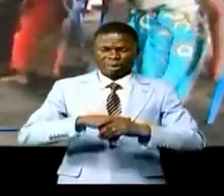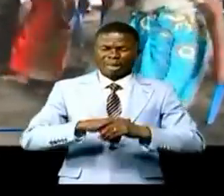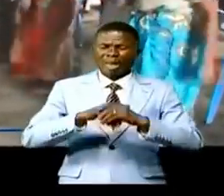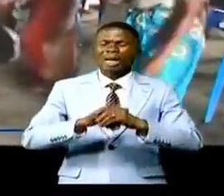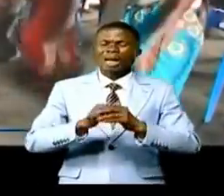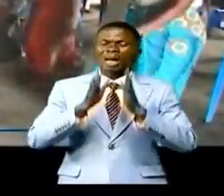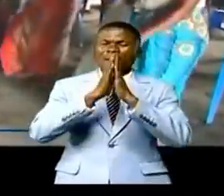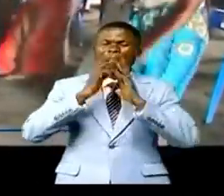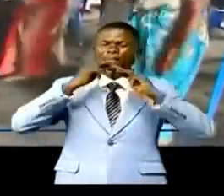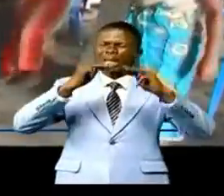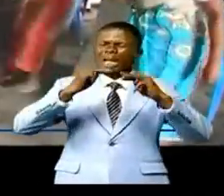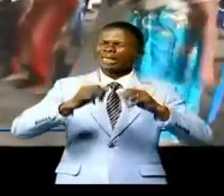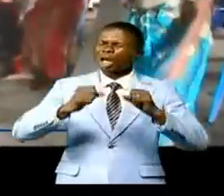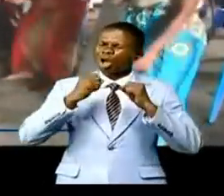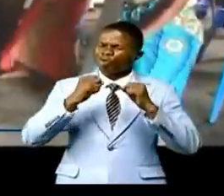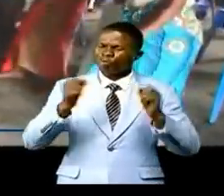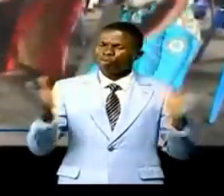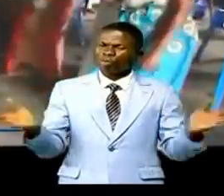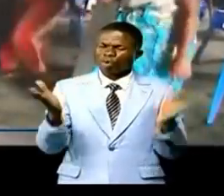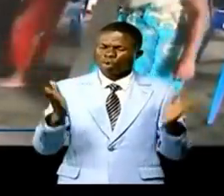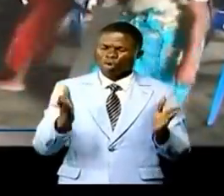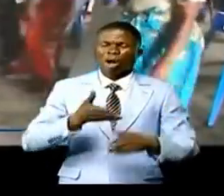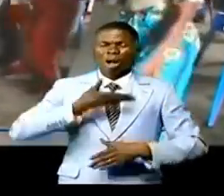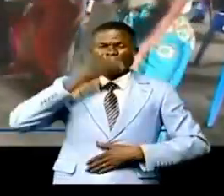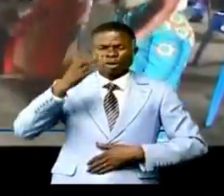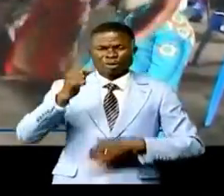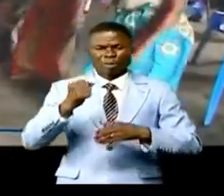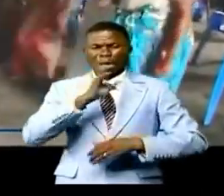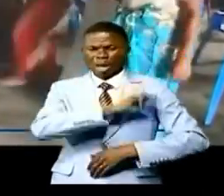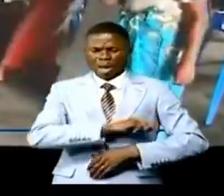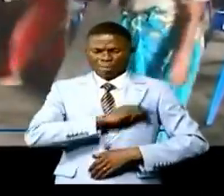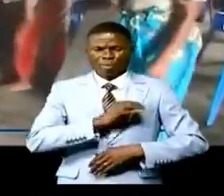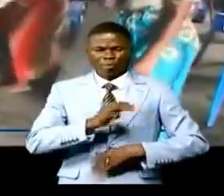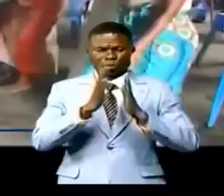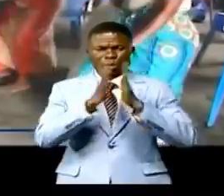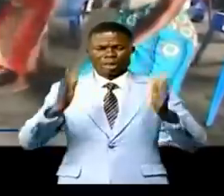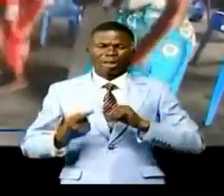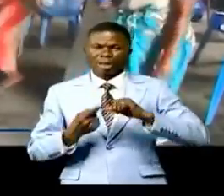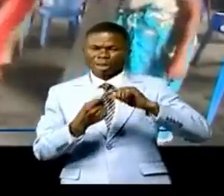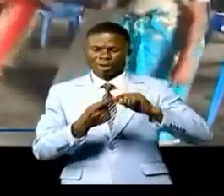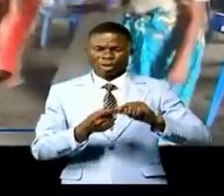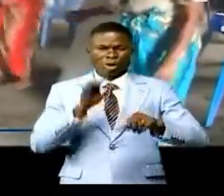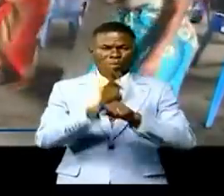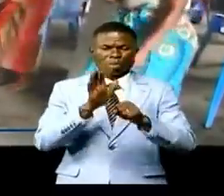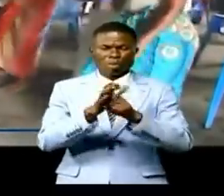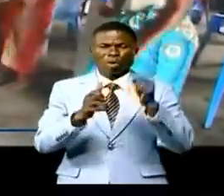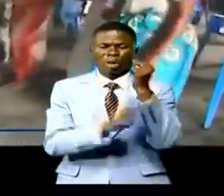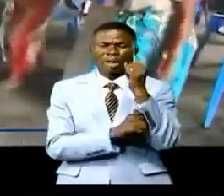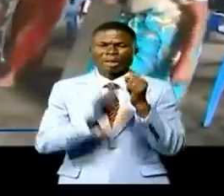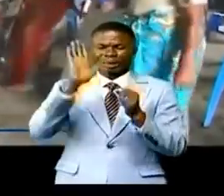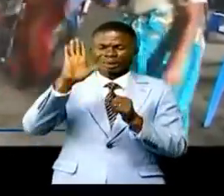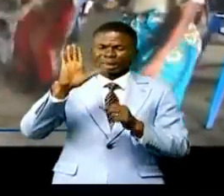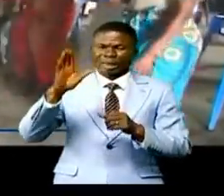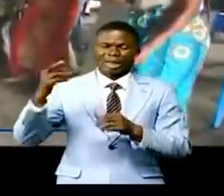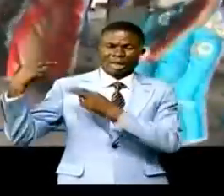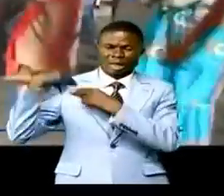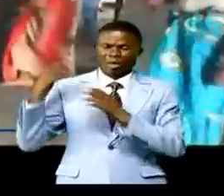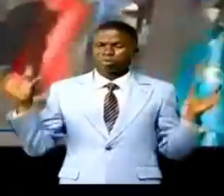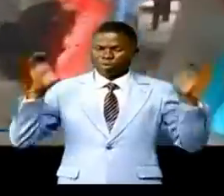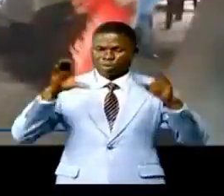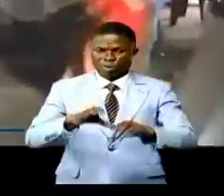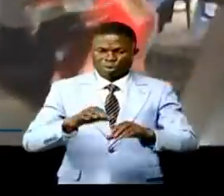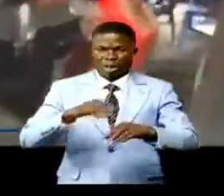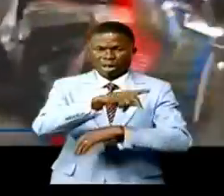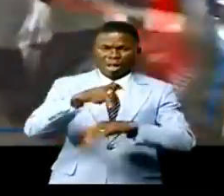vibrant message de réconfort spirituel et moral. Un culte spécial qui a réuni le seul haut responsable Mugunza à la